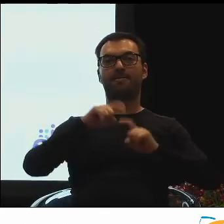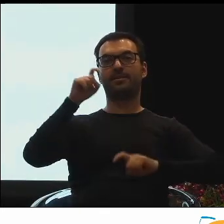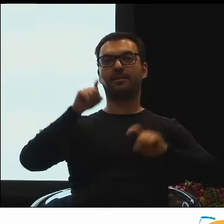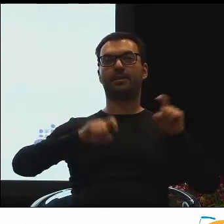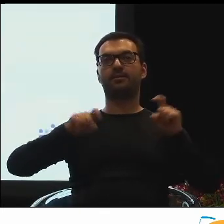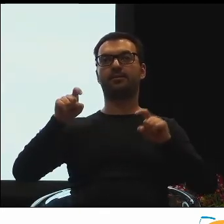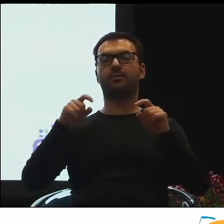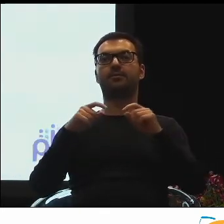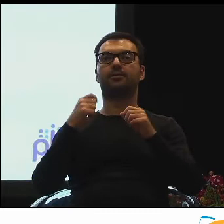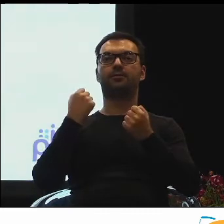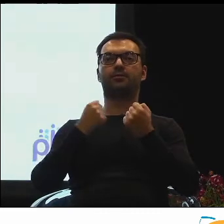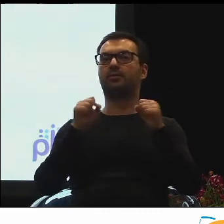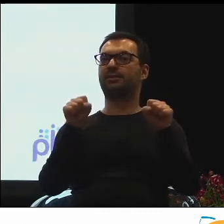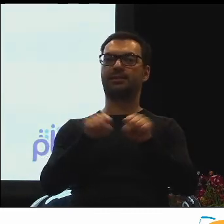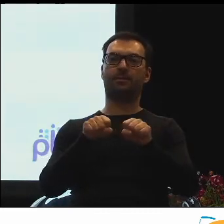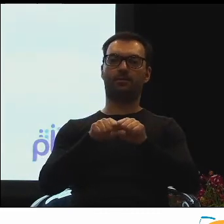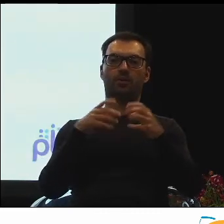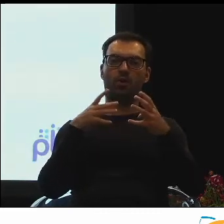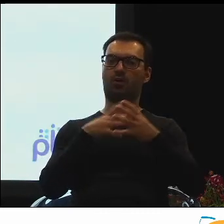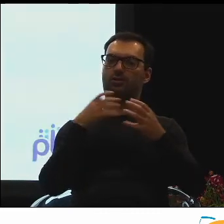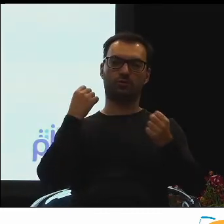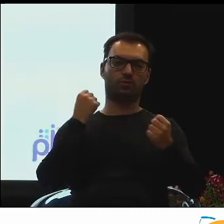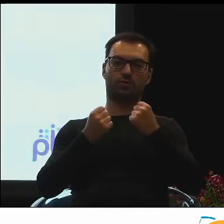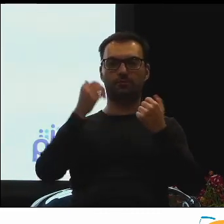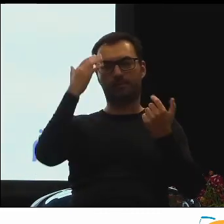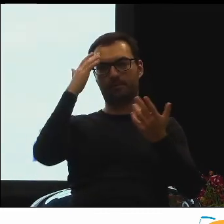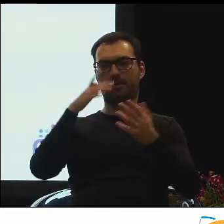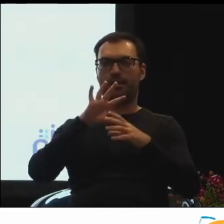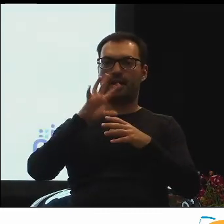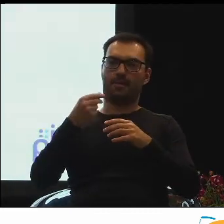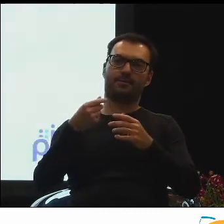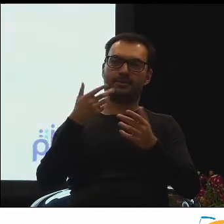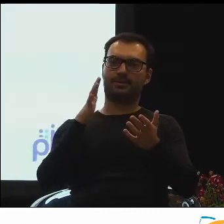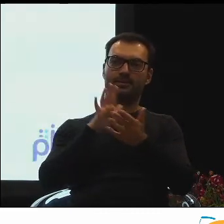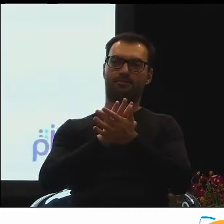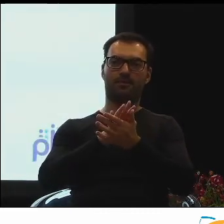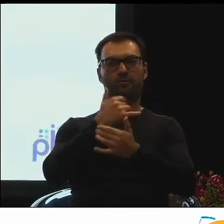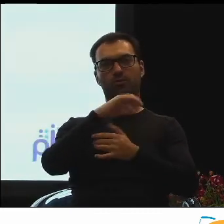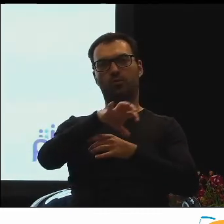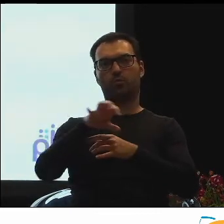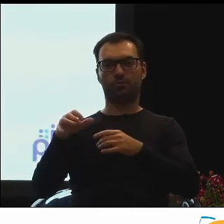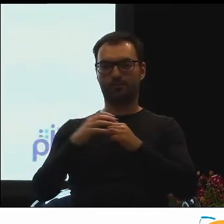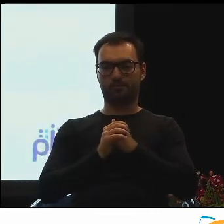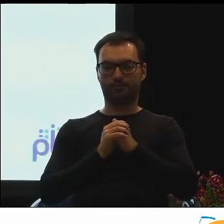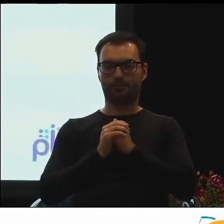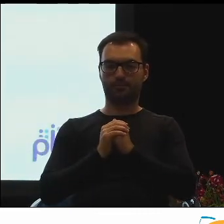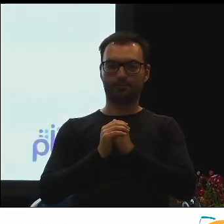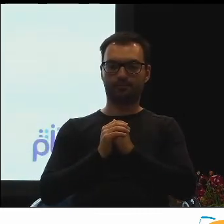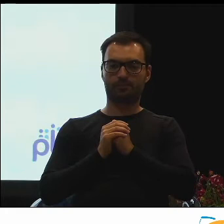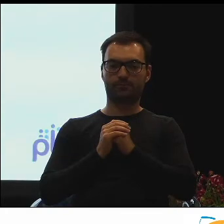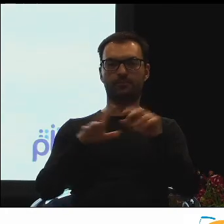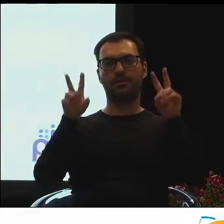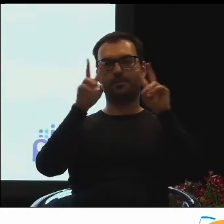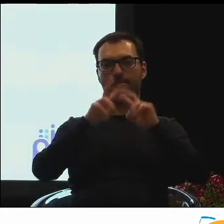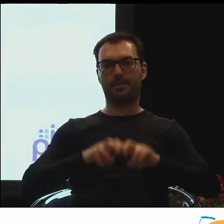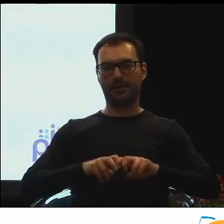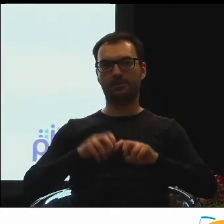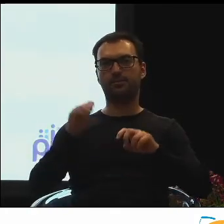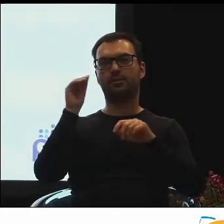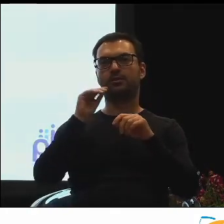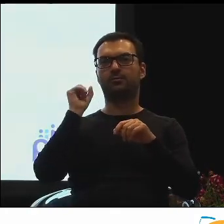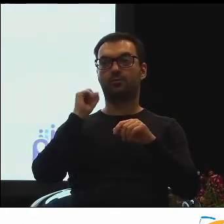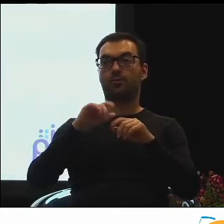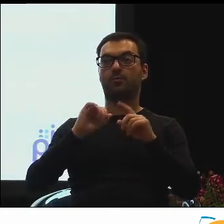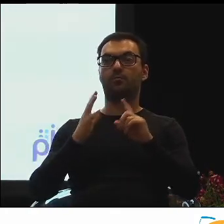wskaźniki sprawiedliwie oceniać, biorąc pod uwagę specyfikę różnych sektorów. W badaniu jest jeszcze